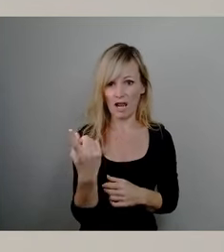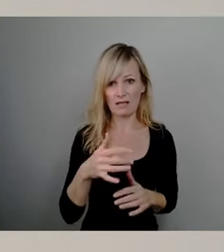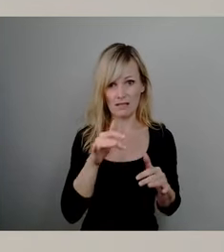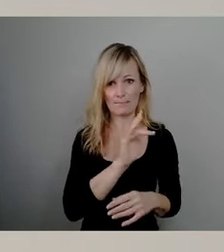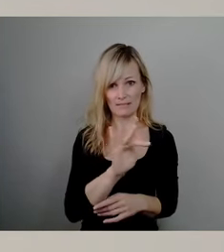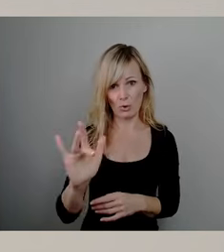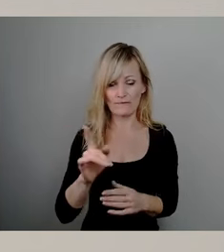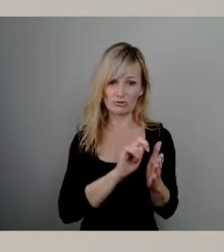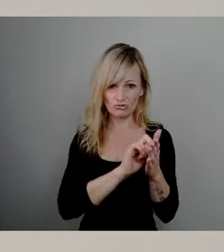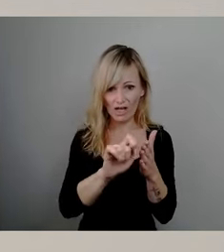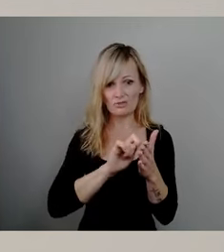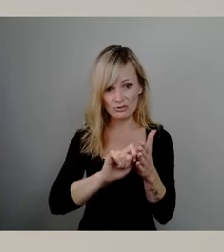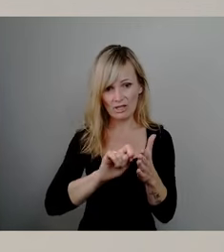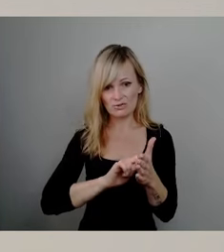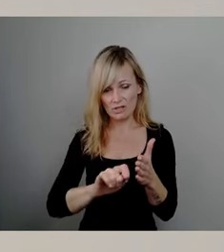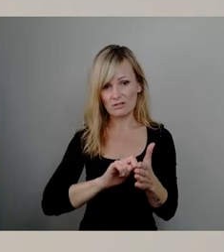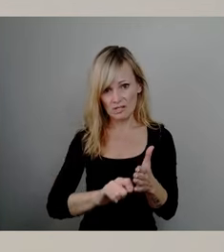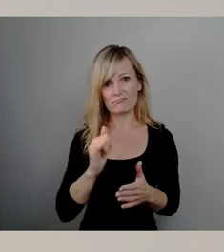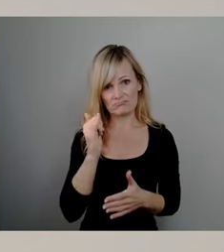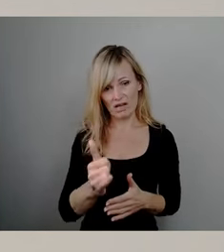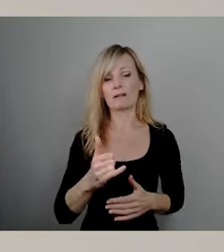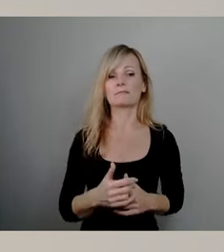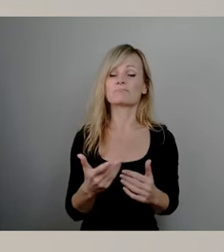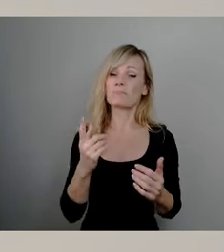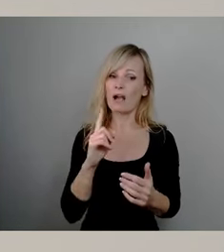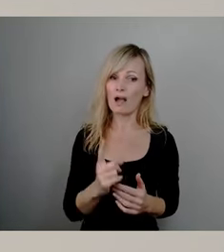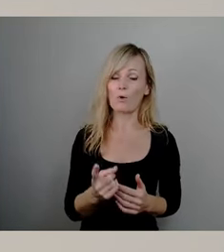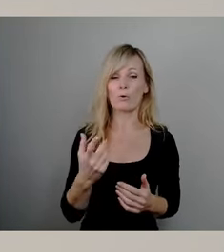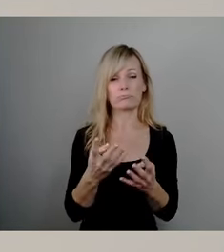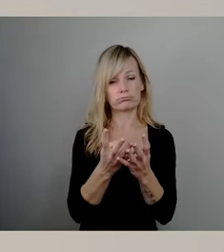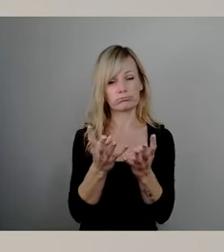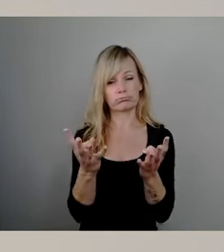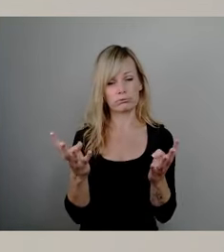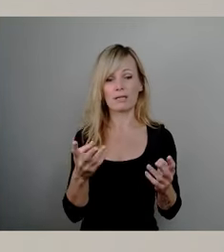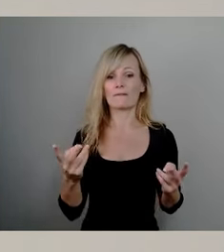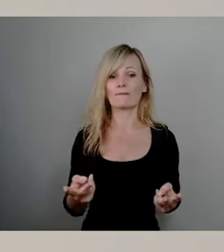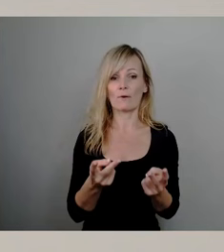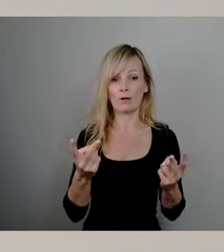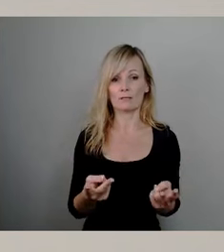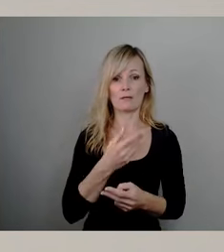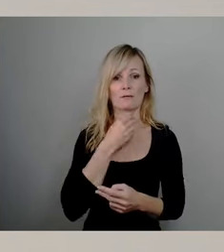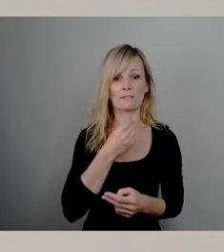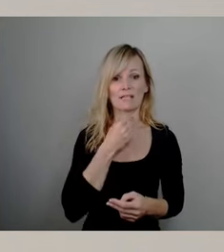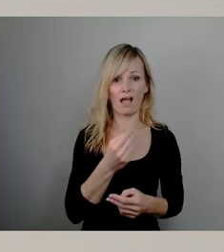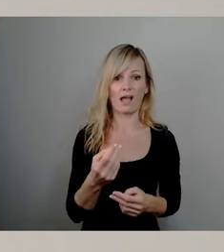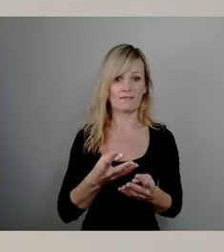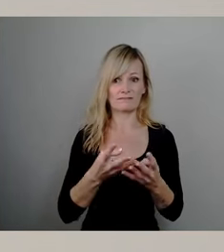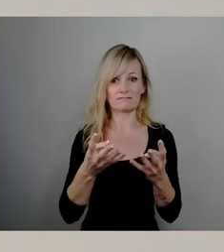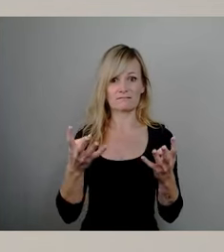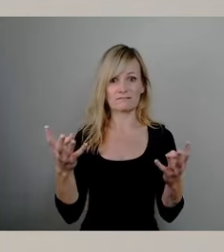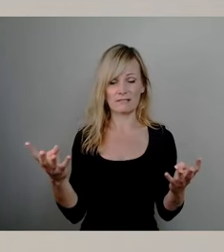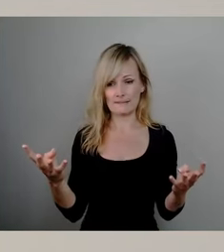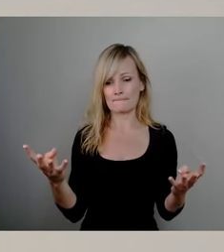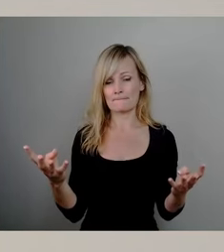bedeutet auch, dass die Förderbedarfe so vielfältig sind im Status Quo nicht